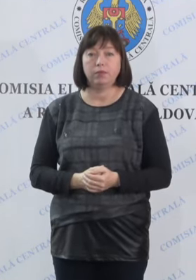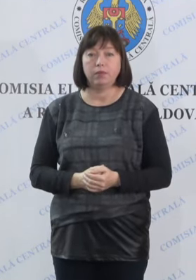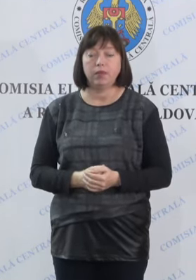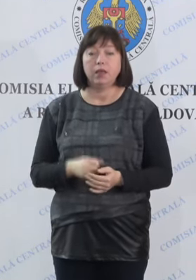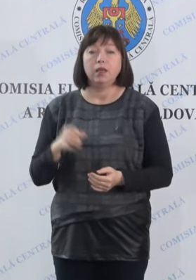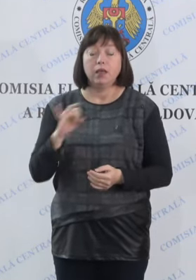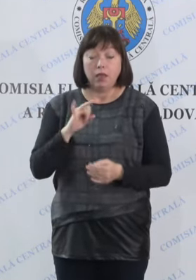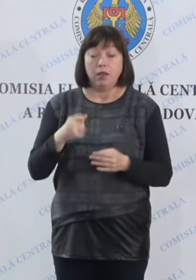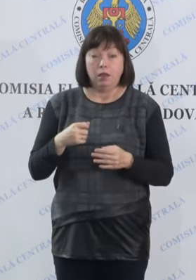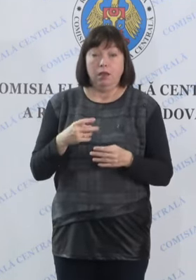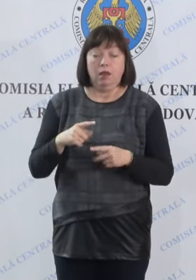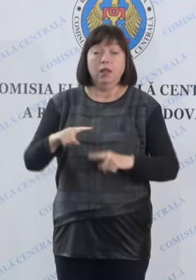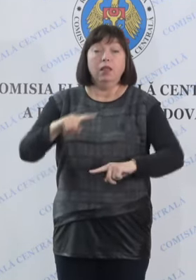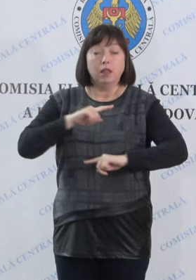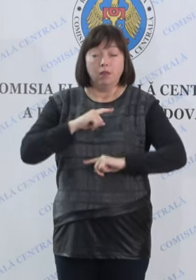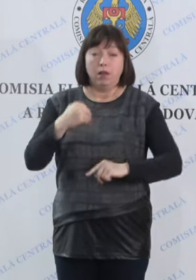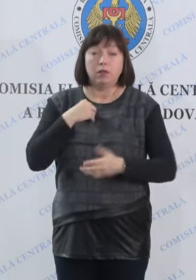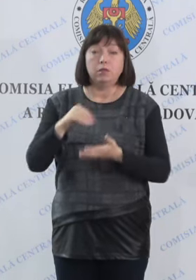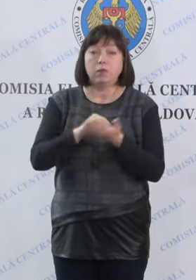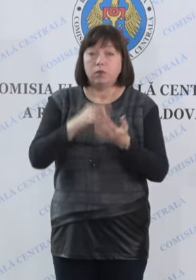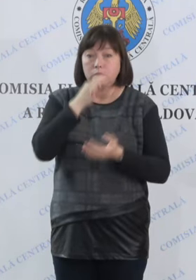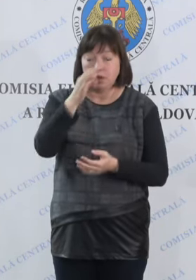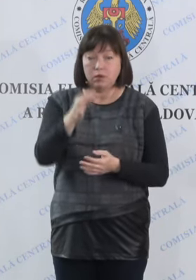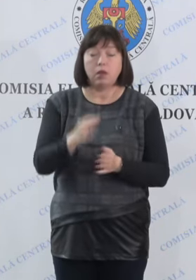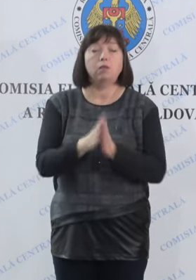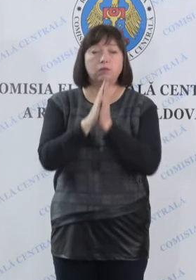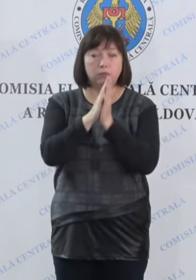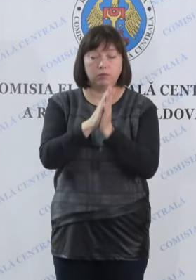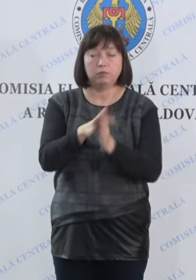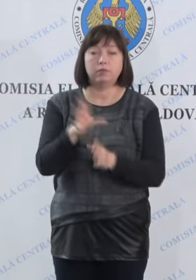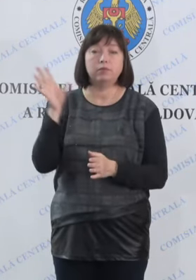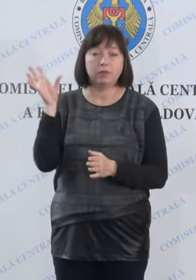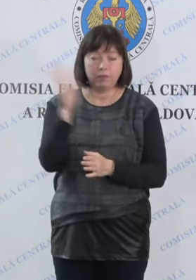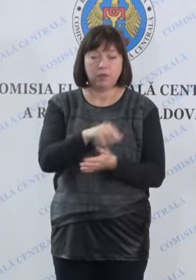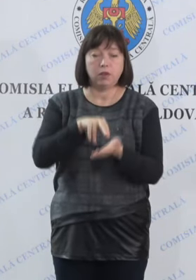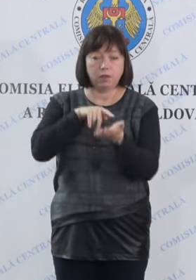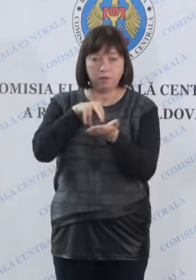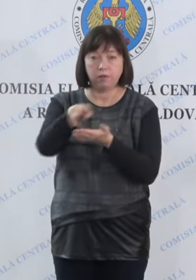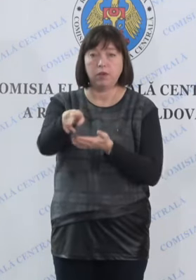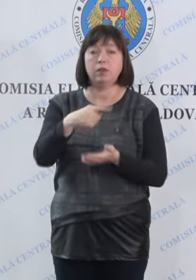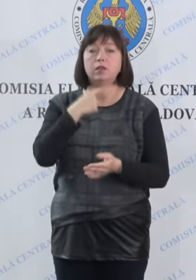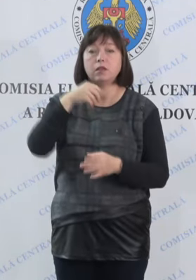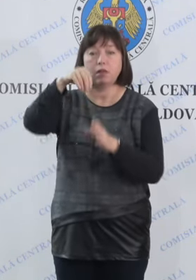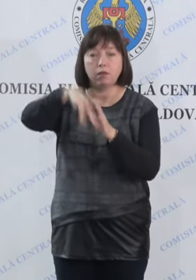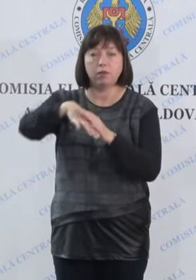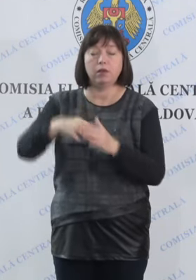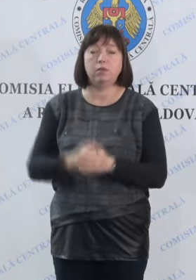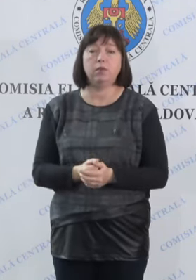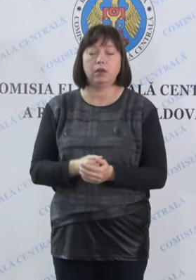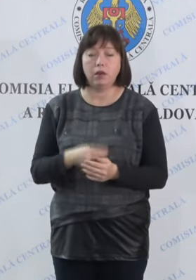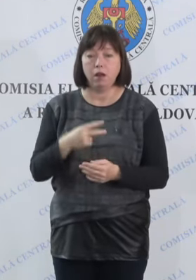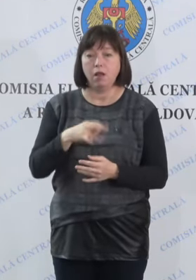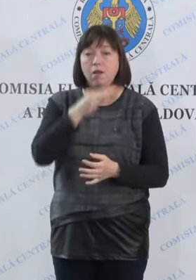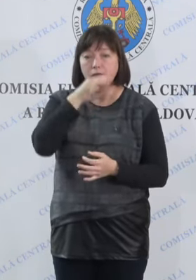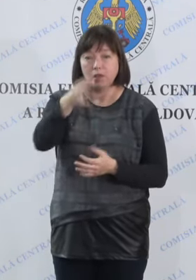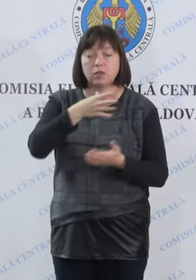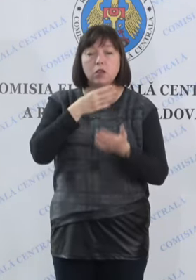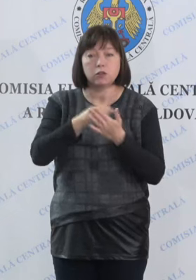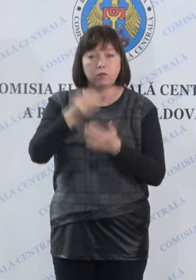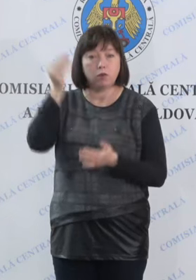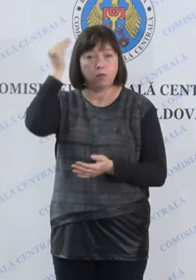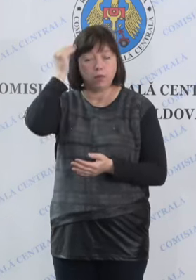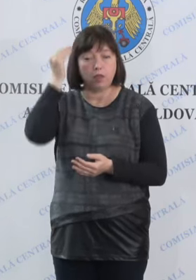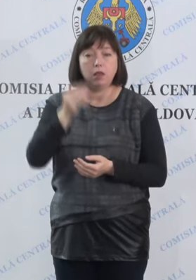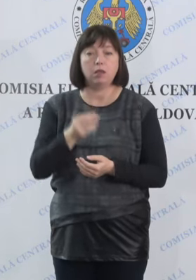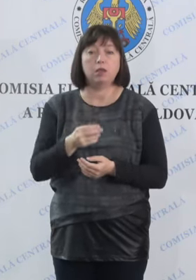Și spre final, reiterăm îndemnul să ieșim la vot, să ne exprimăm opțiunea